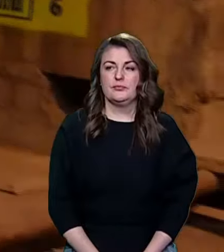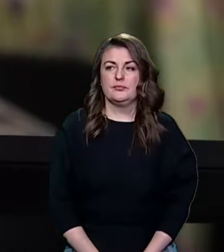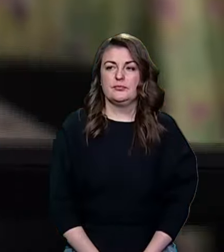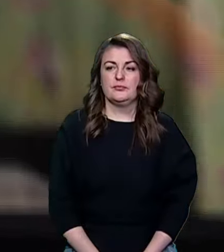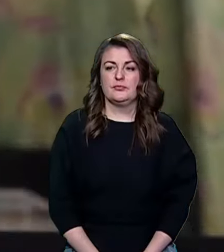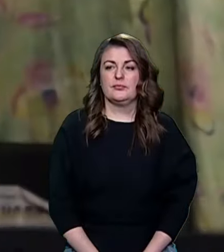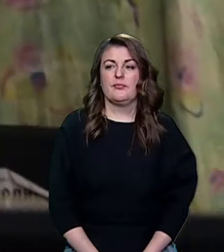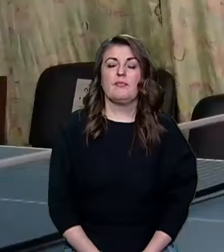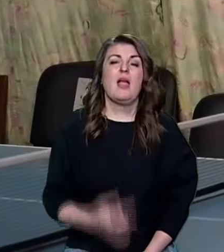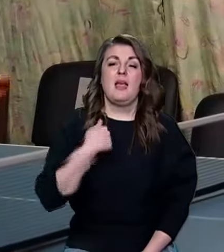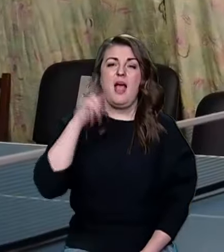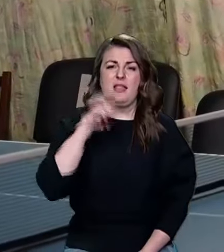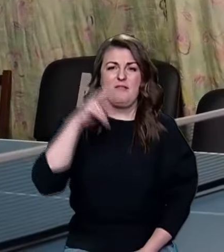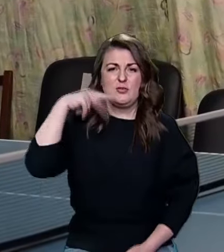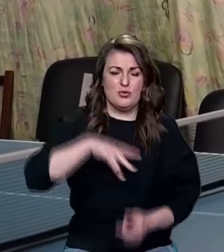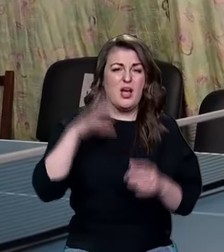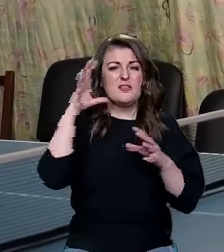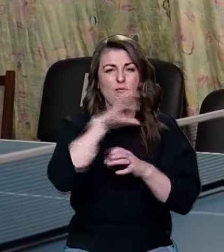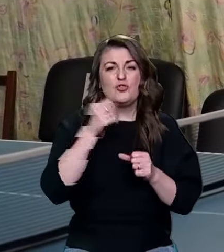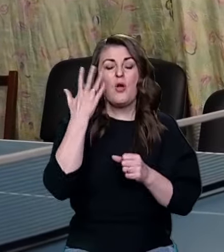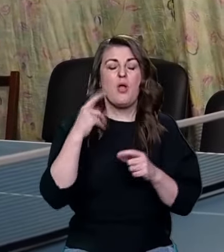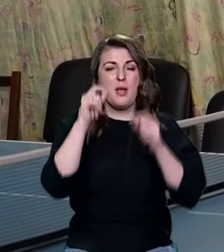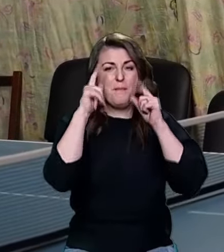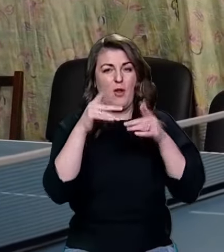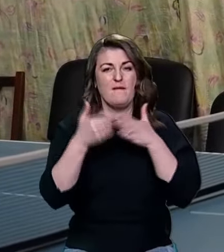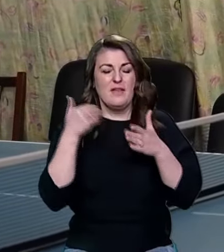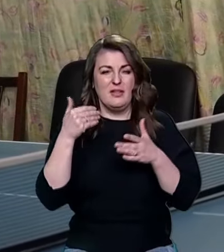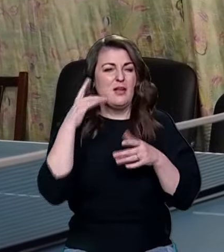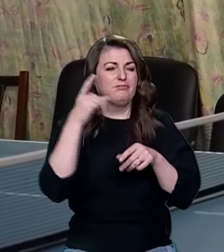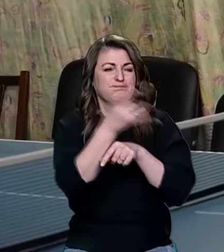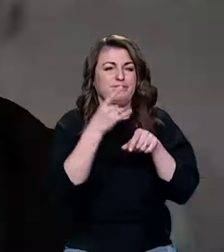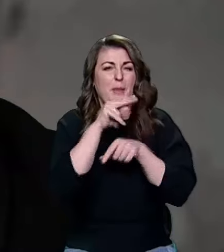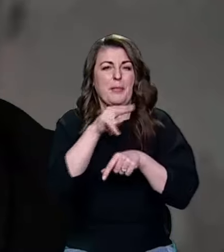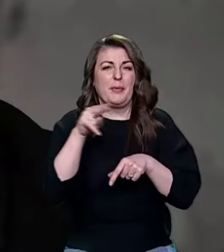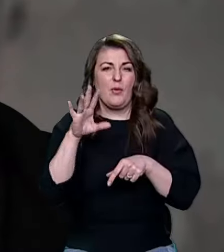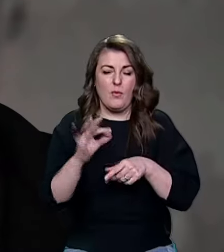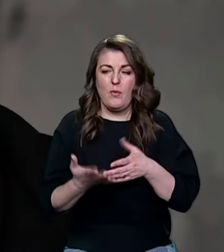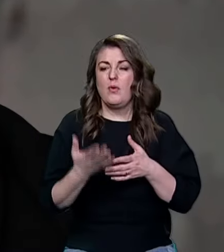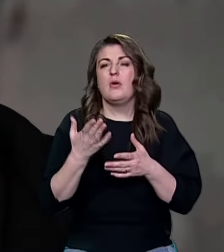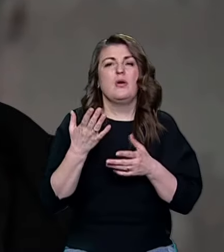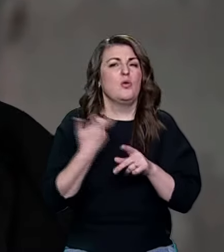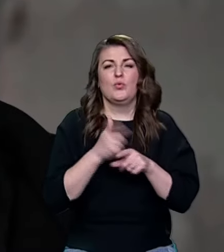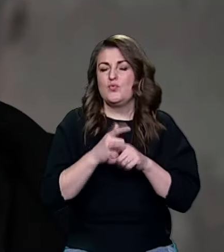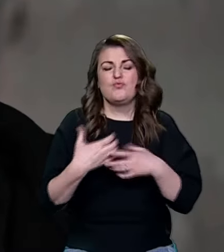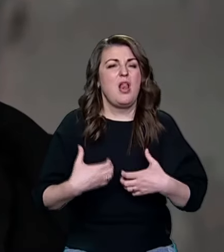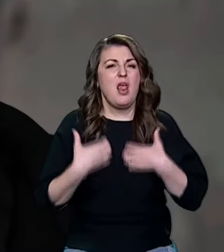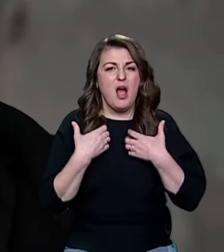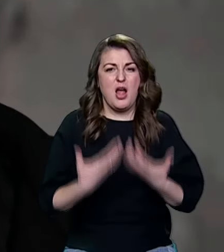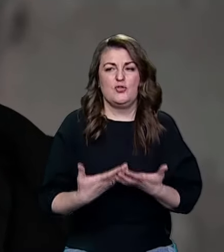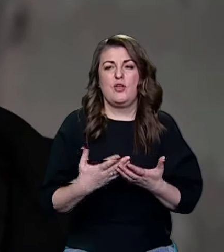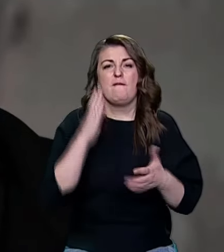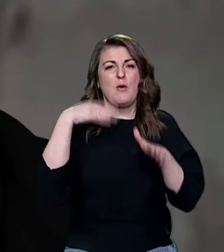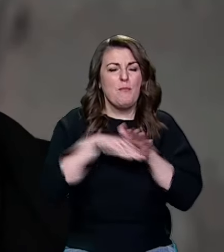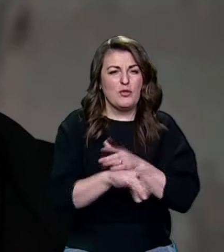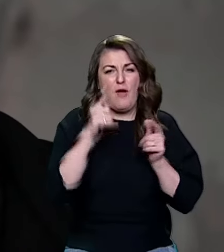Я навіть спускаюся вночі, коли просинаюся від пострілів ПВО. Дуже лячно, в